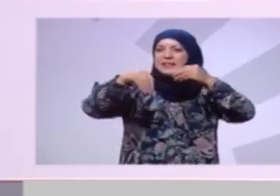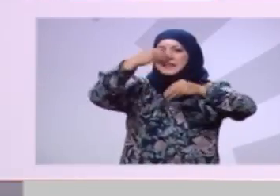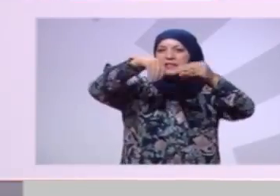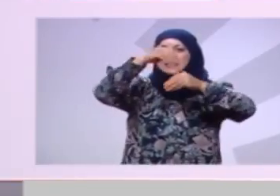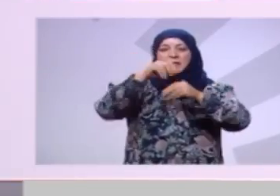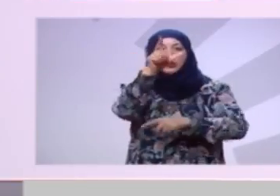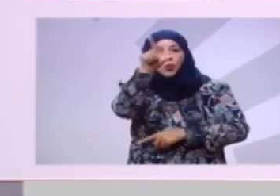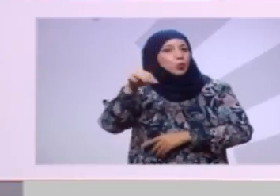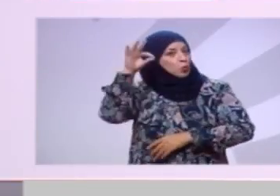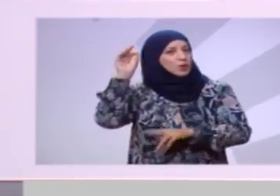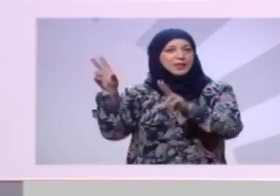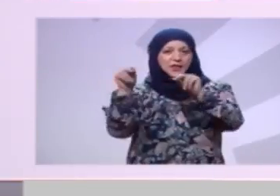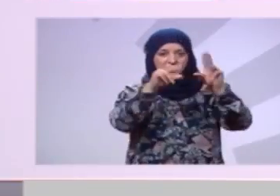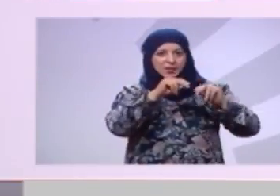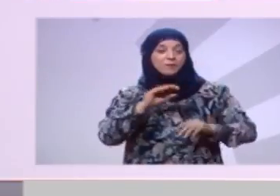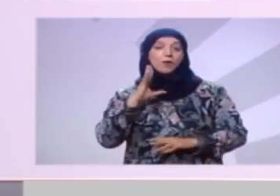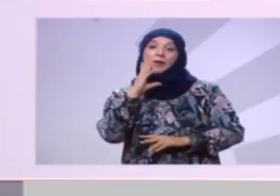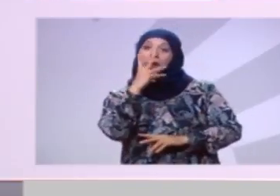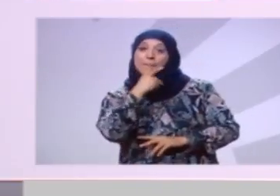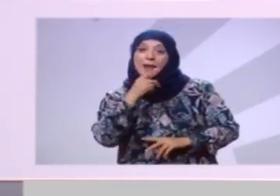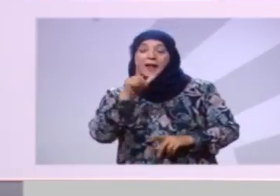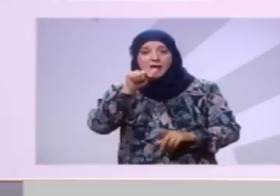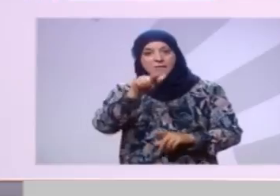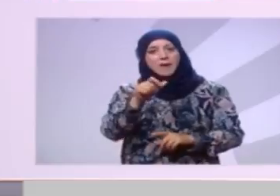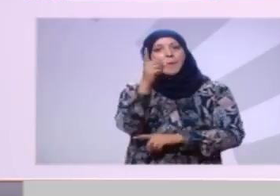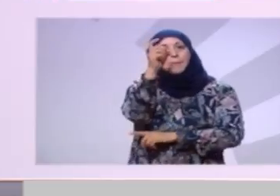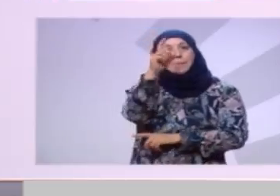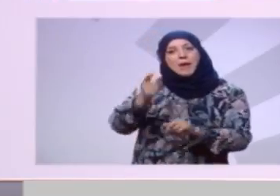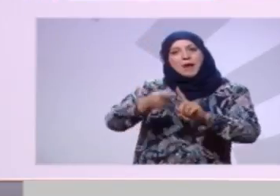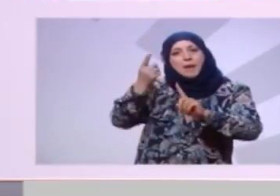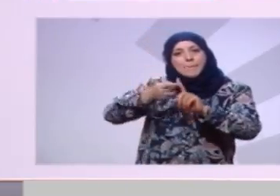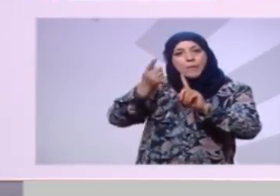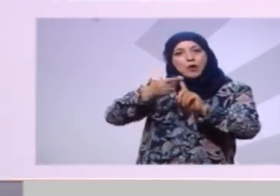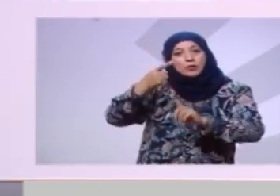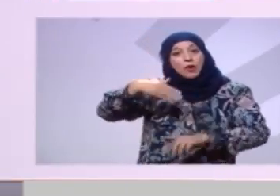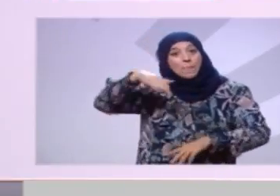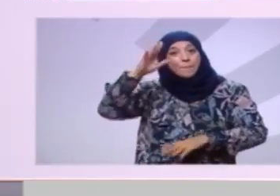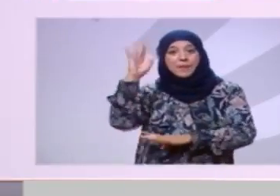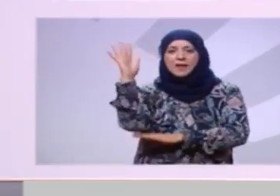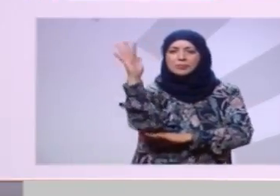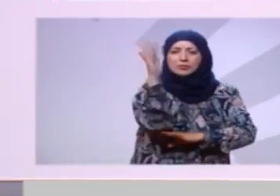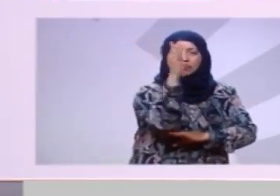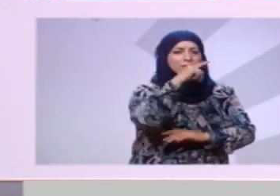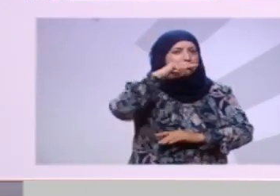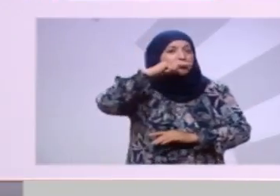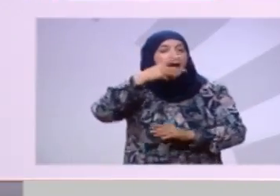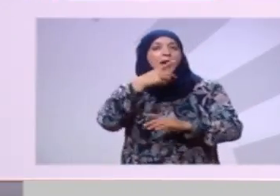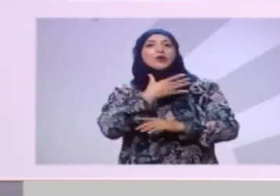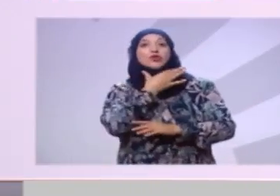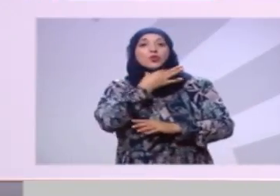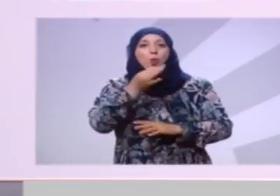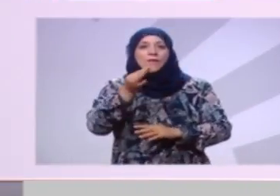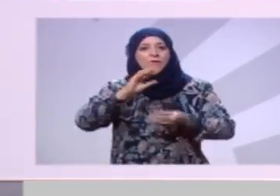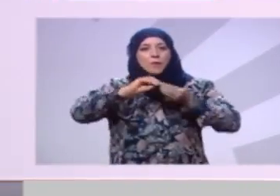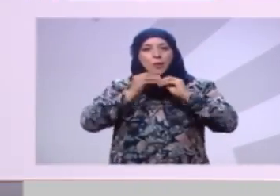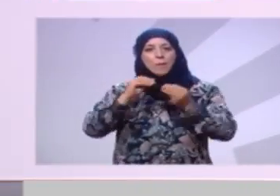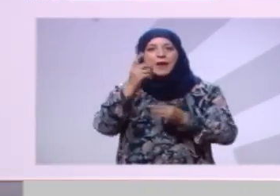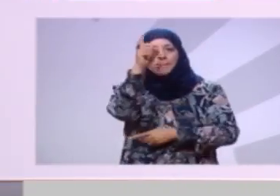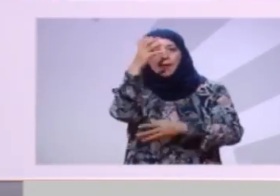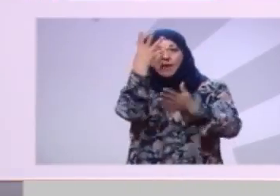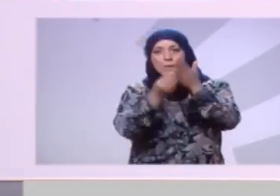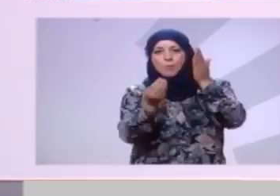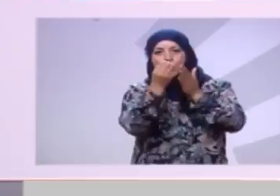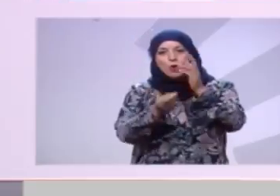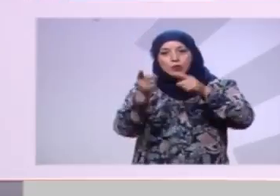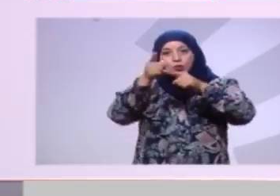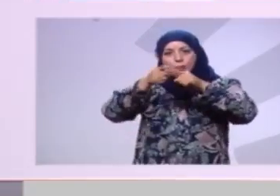نفزاو فولاية كبلي التي تزخر بكمية هائلة من المياه وأحاتها عطشة وهي التي تتصدر إنتاج التمور وتعاني